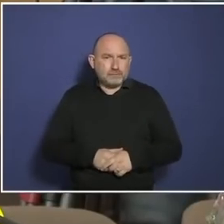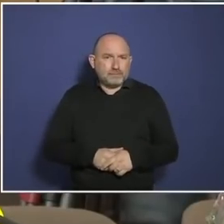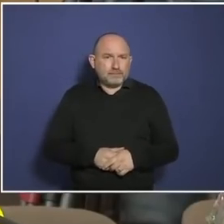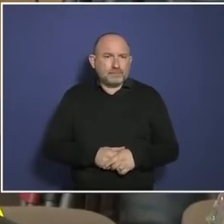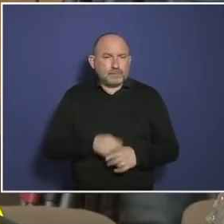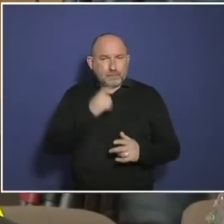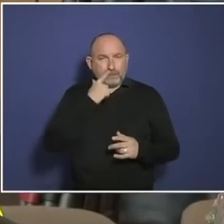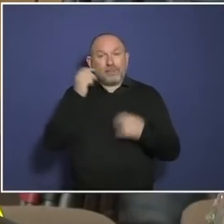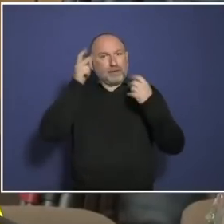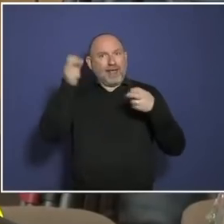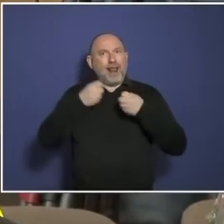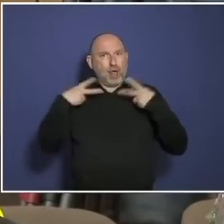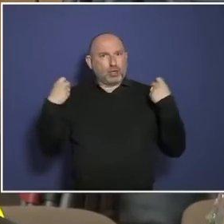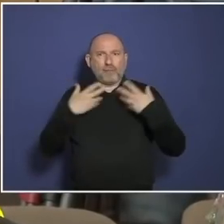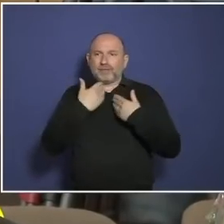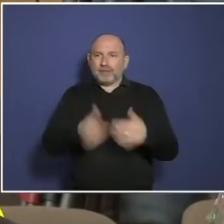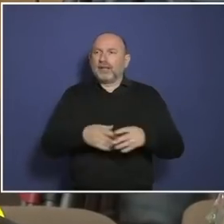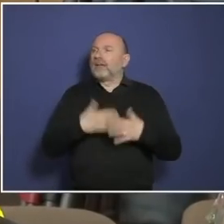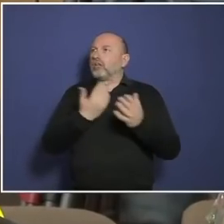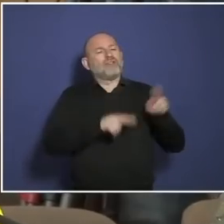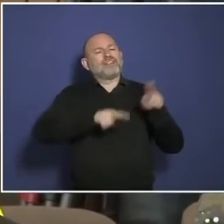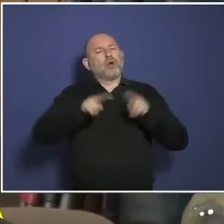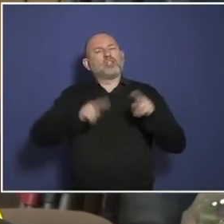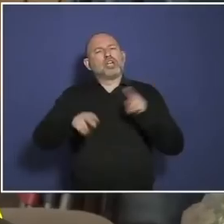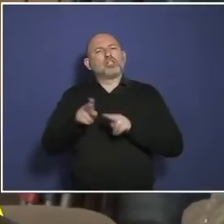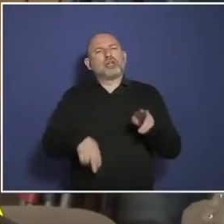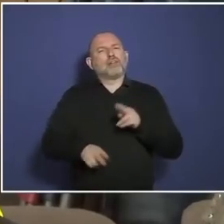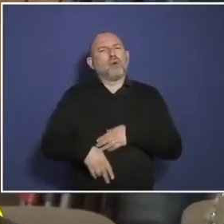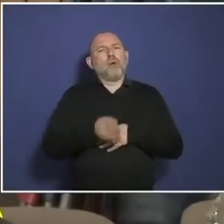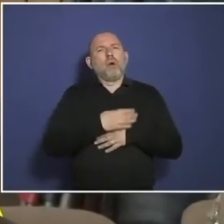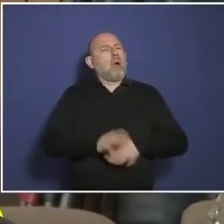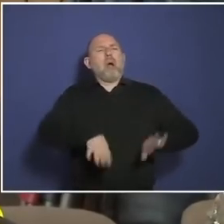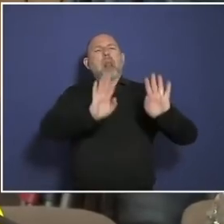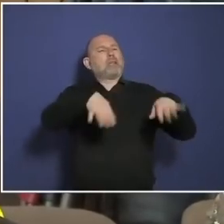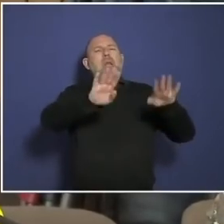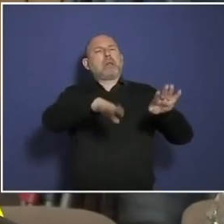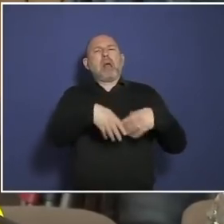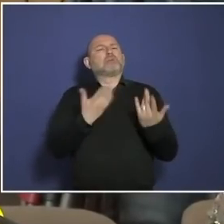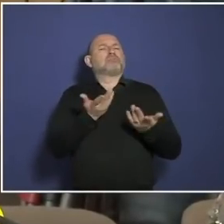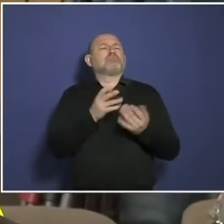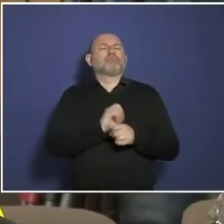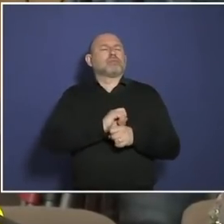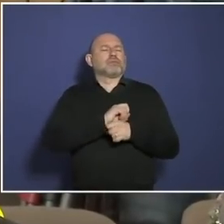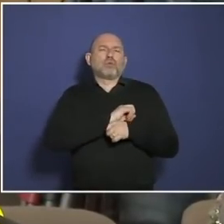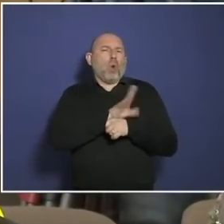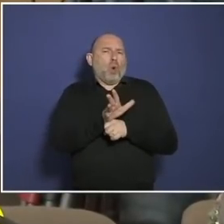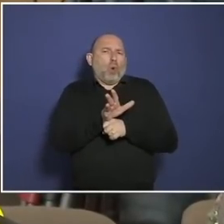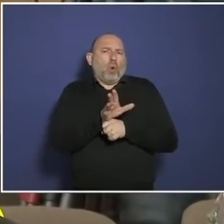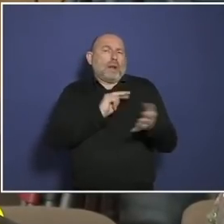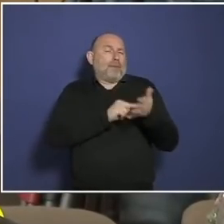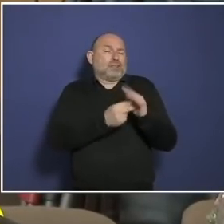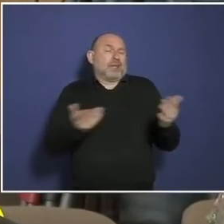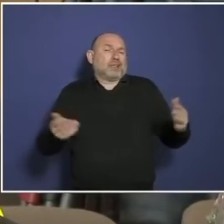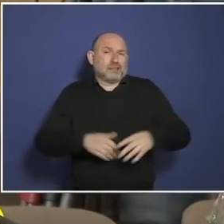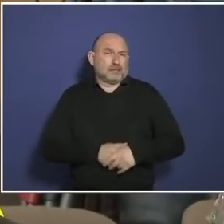hier wieder Aktivismus pur. Man bekommt fast schon Mitleid menschlich mit dem Kollegen Jung, der so dreinblickt